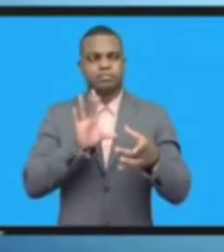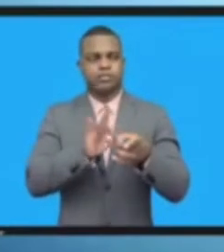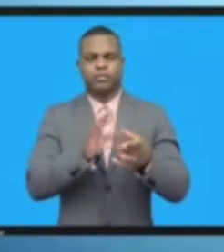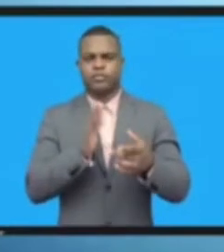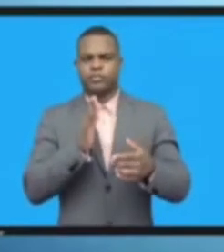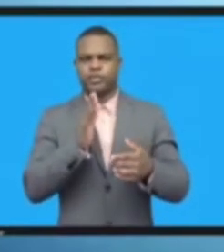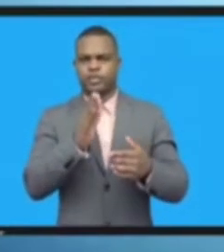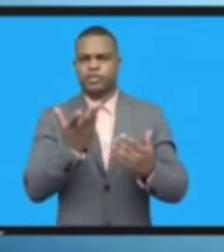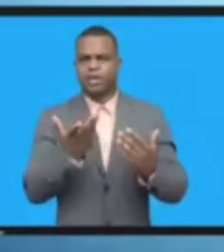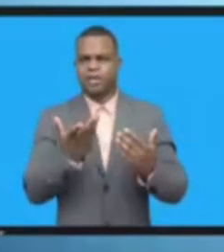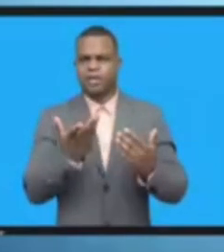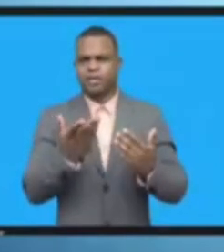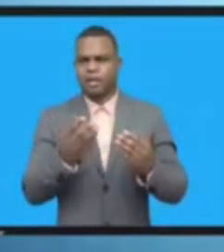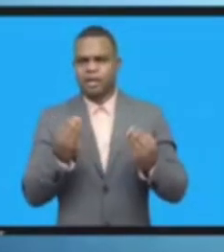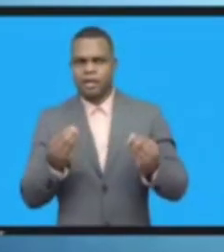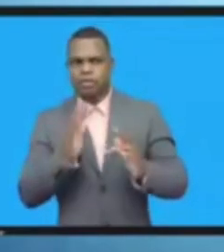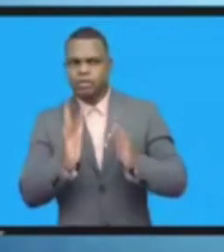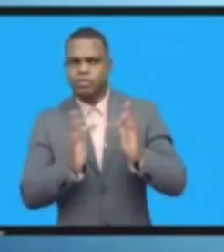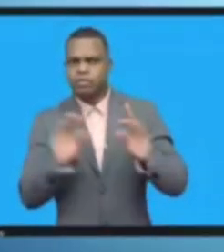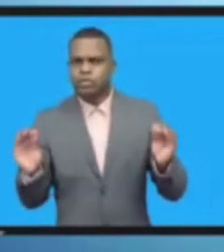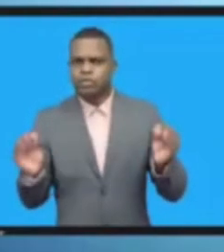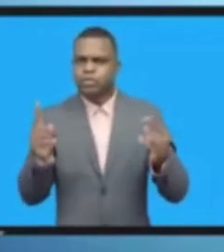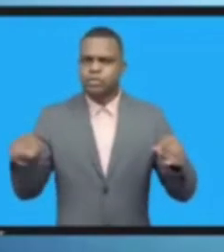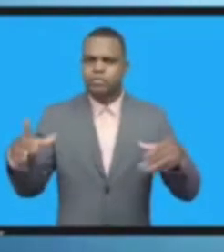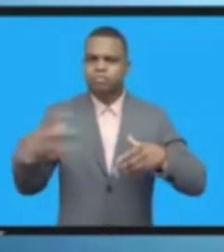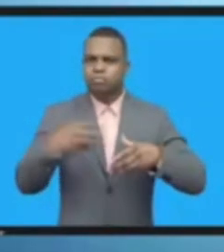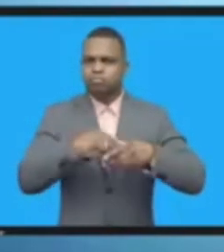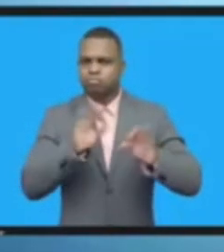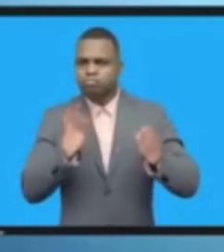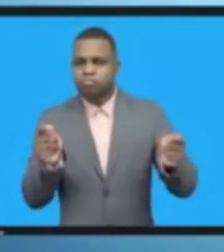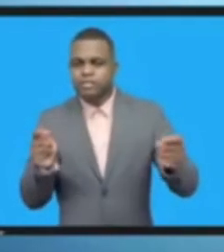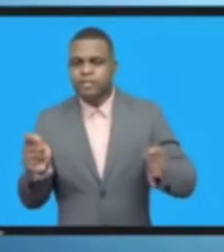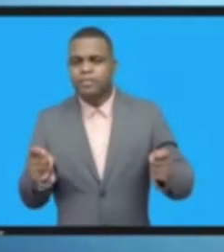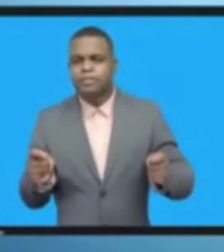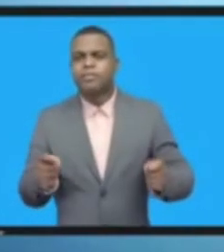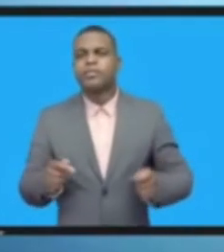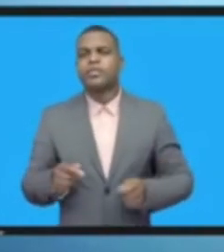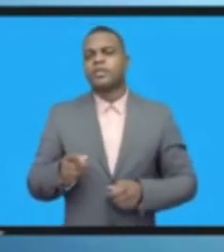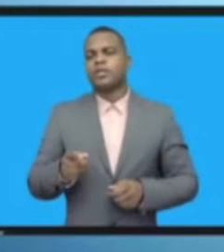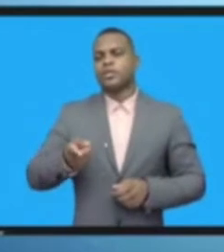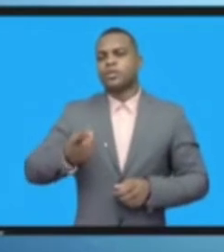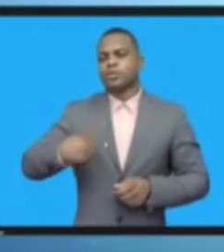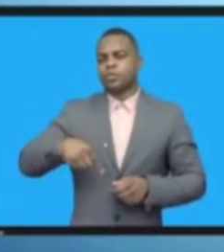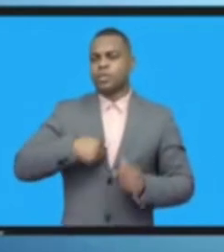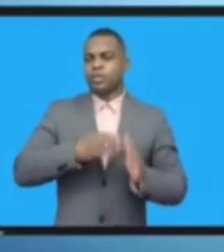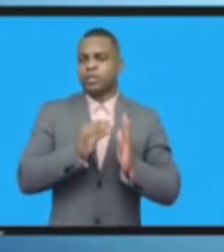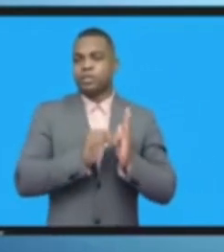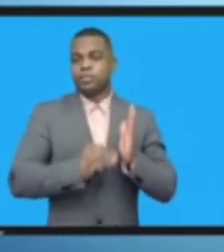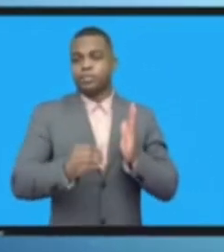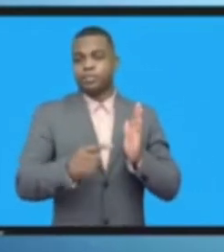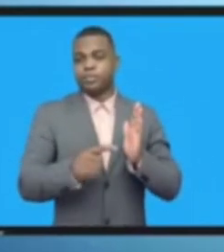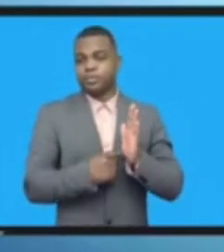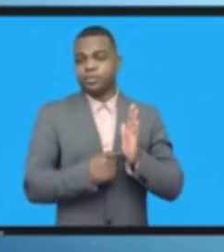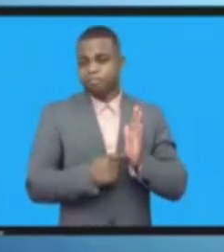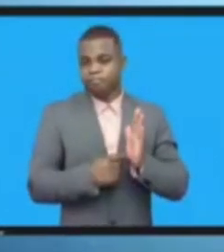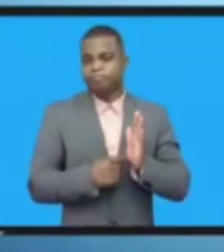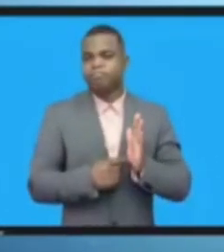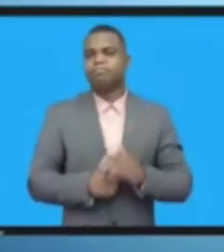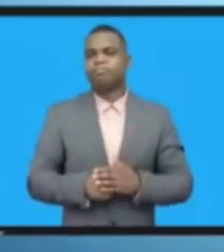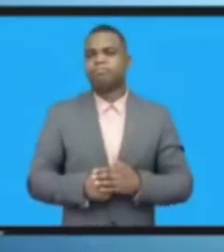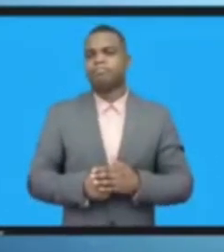ونحن قمنا بأعداد تقرير أن ننقله إليكم في اختتام هذه الدورة